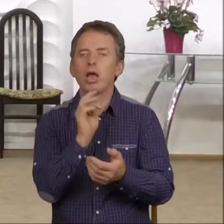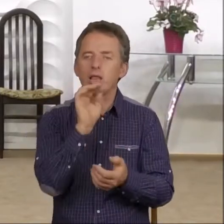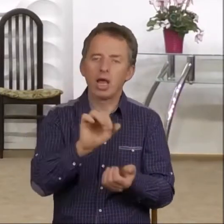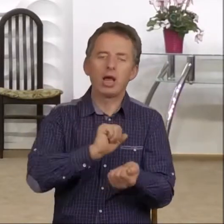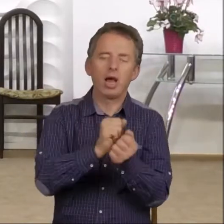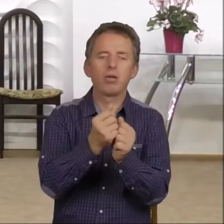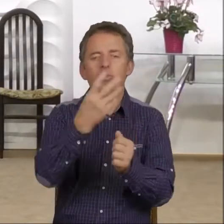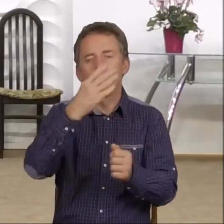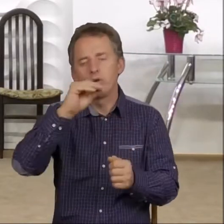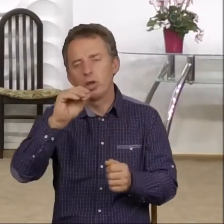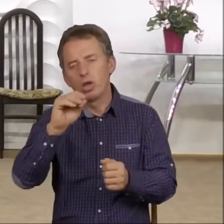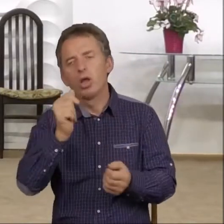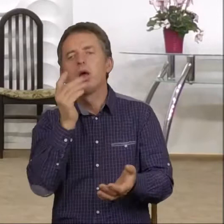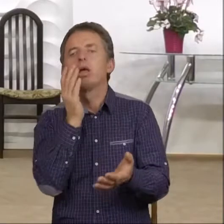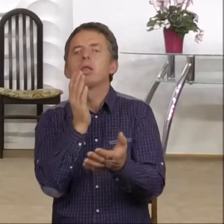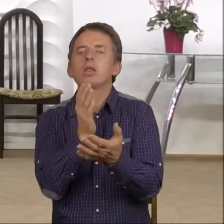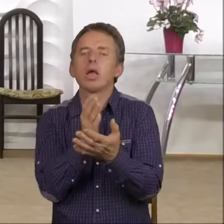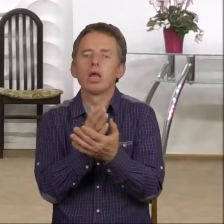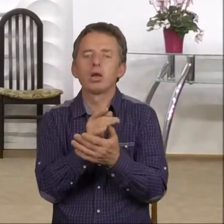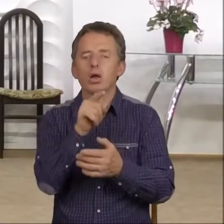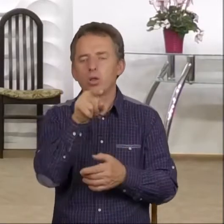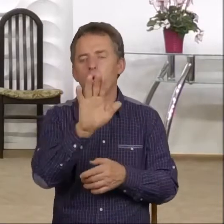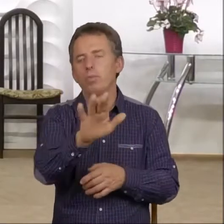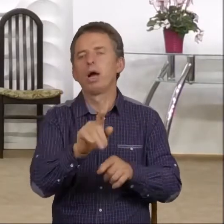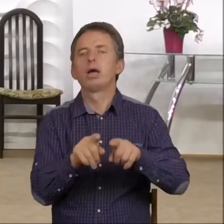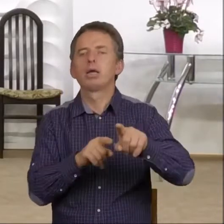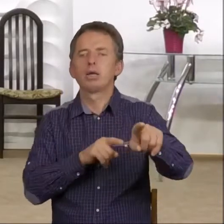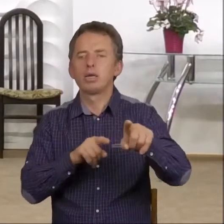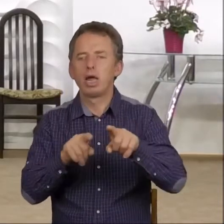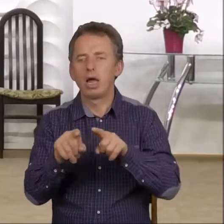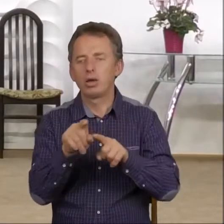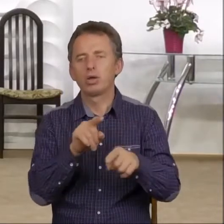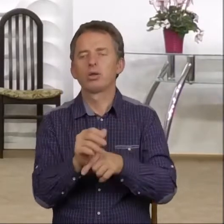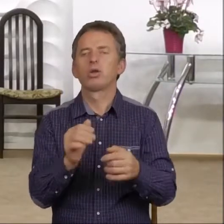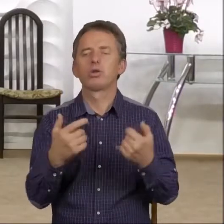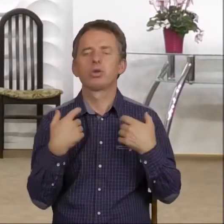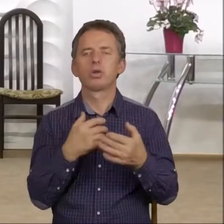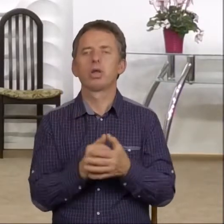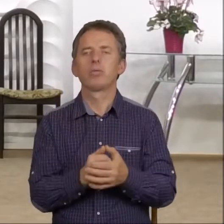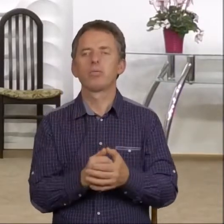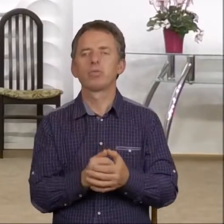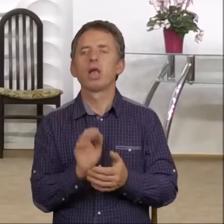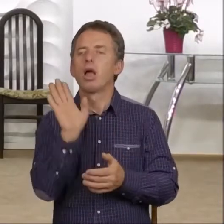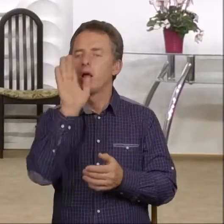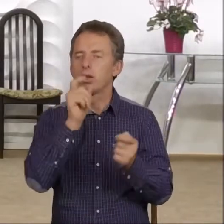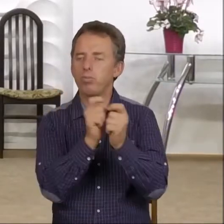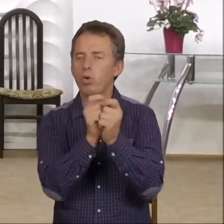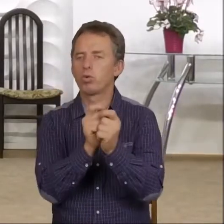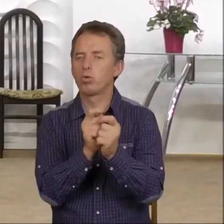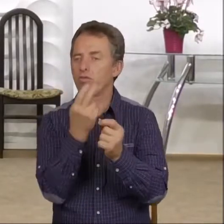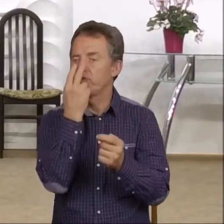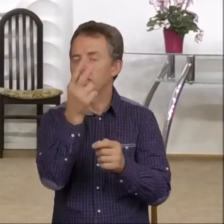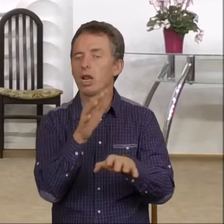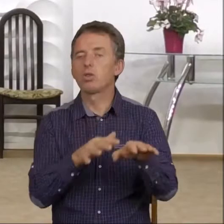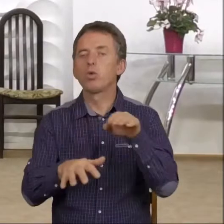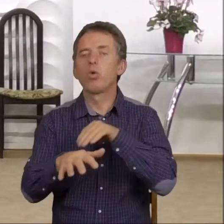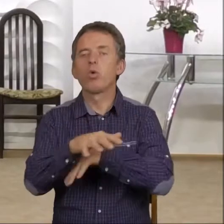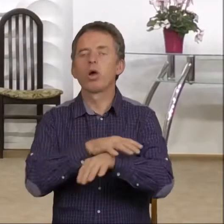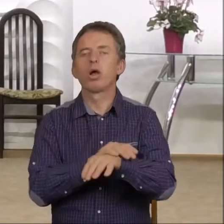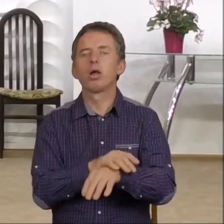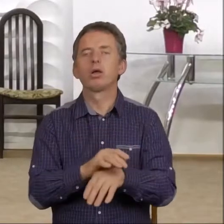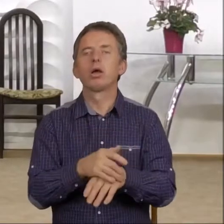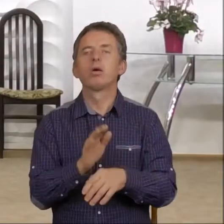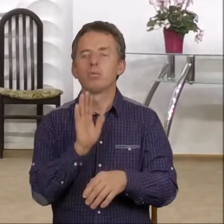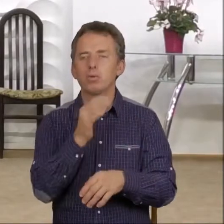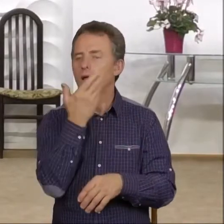ale to tylko takie znaczenie ma sytuacja na Bliskim Wschodzie. Natomiast z punktu widzenia duchowego nie ma żadnego.